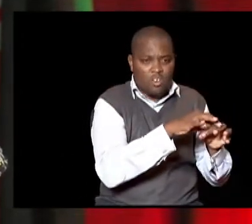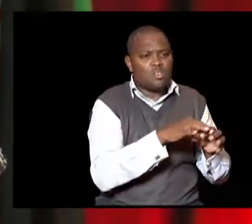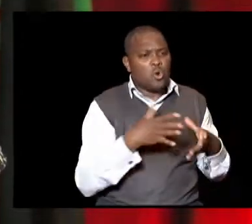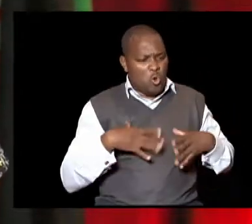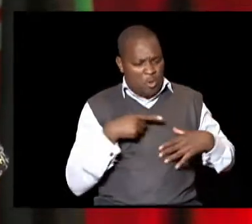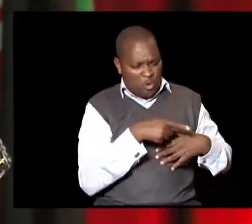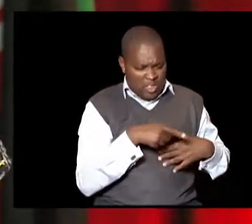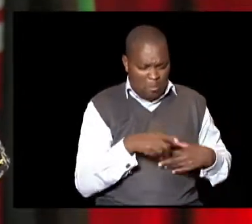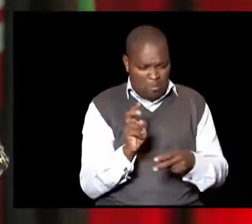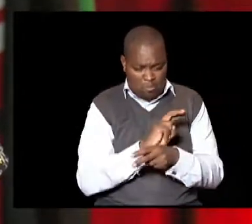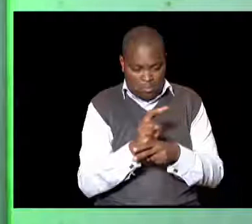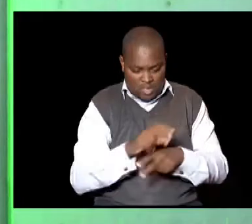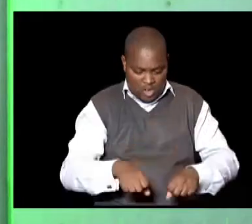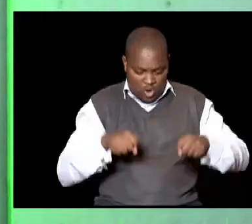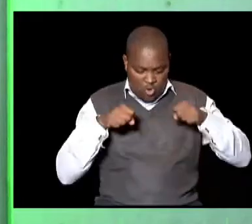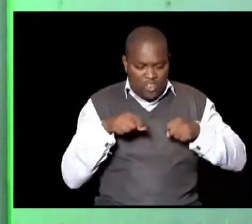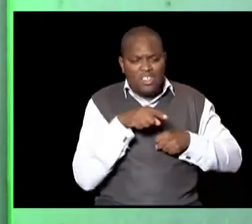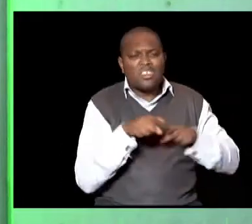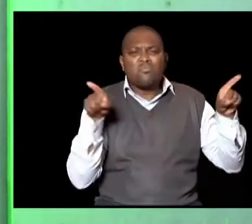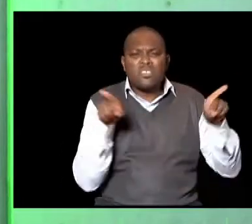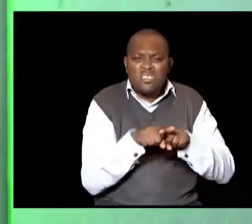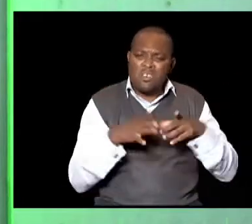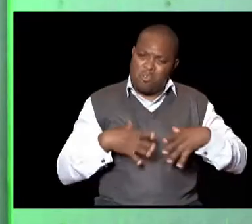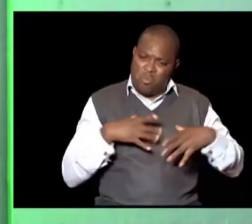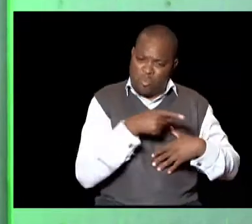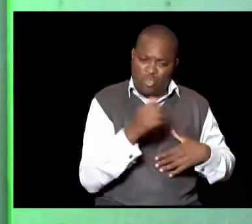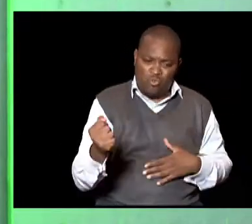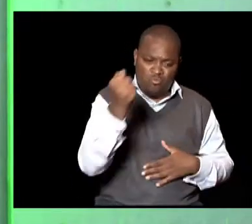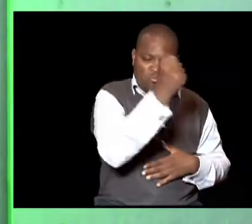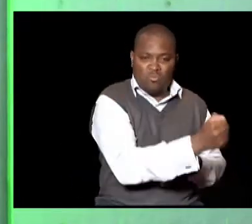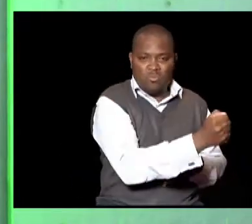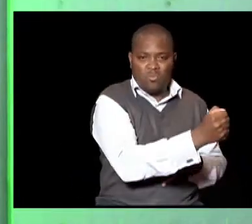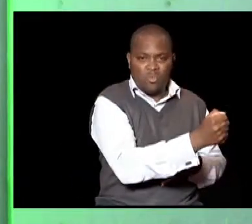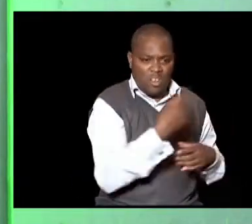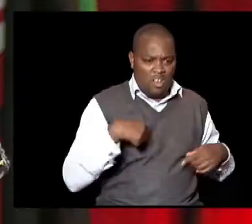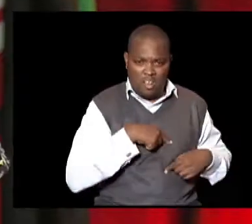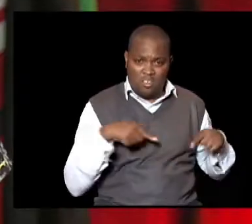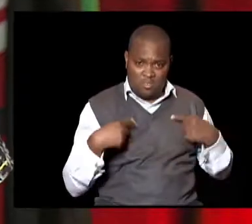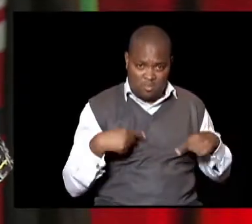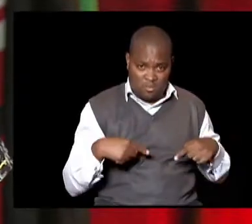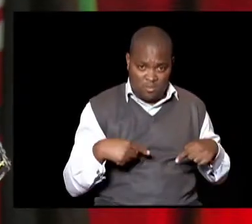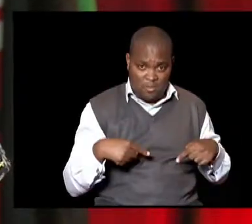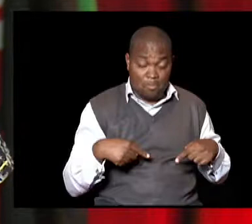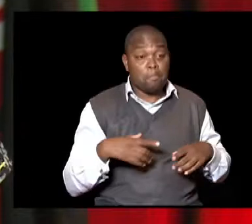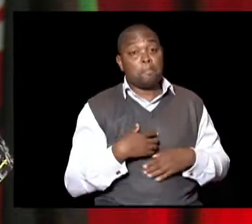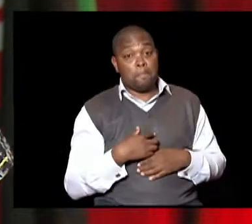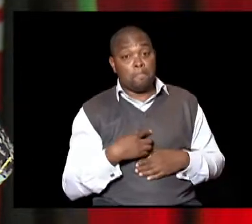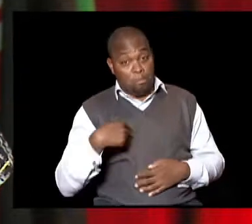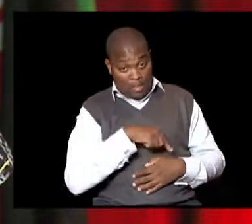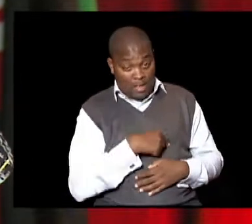Watatusaidia katika uchaguzi Tunagalia sana Tabia ya mtu Na vile ameparticipate politically